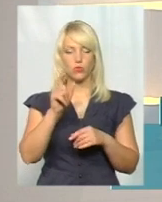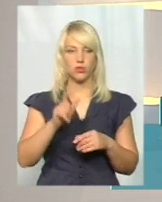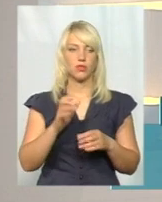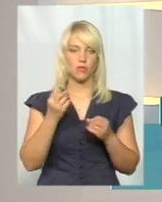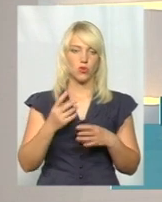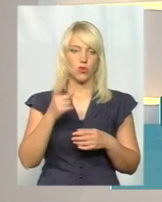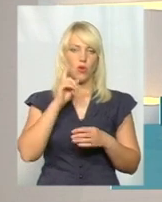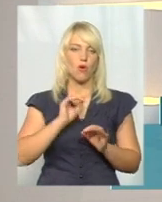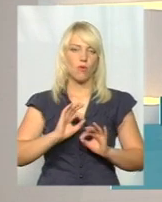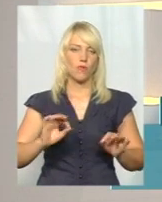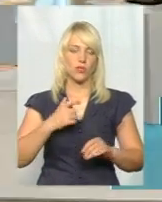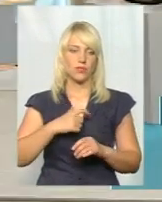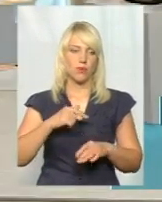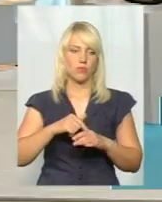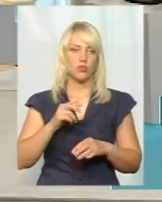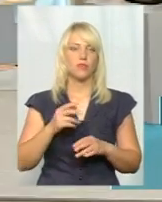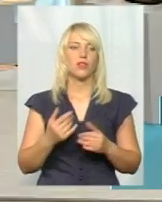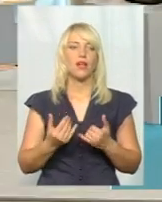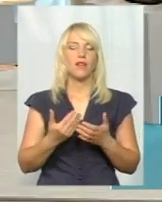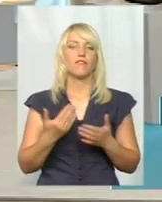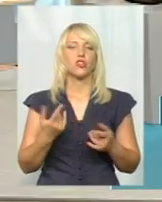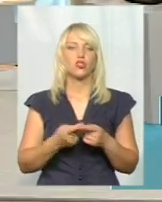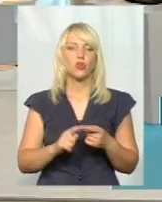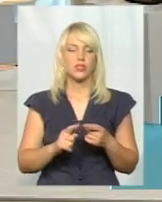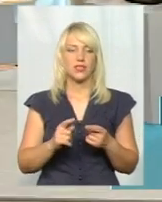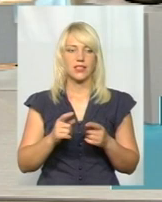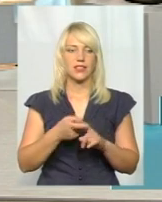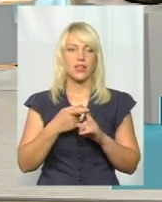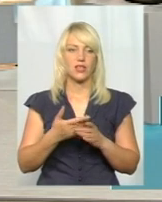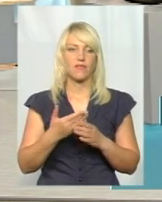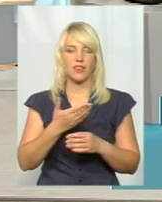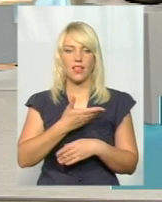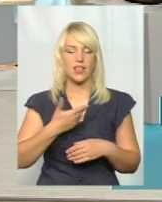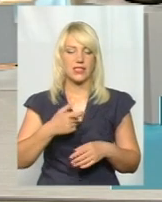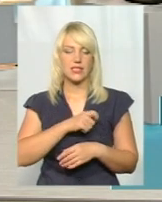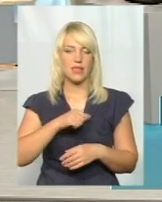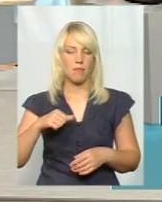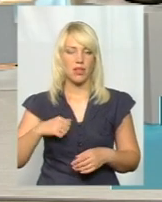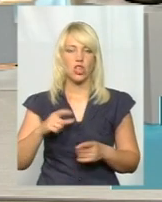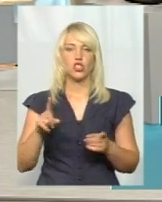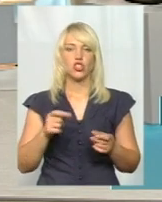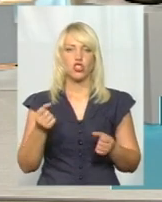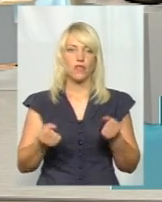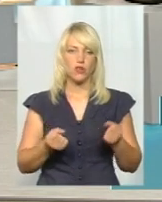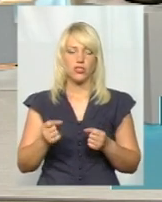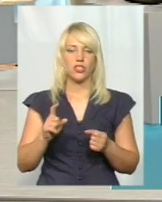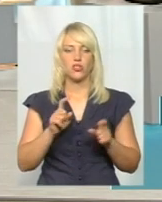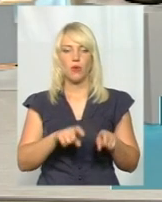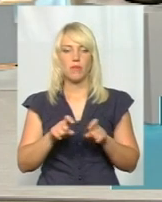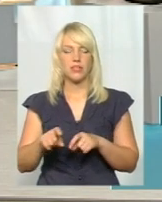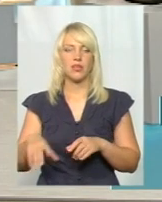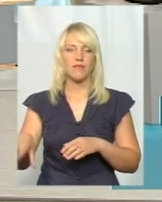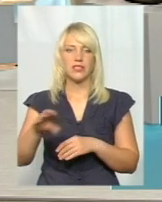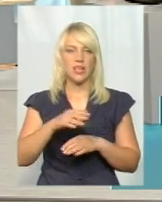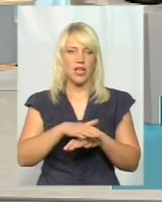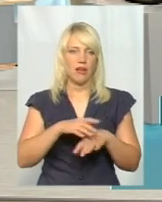комфортно почувалася. Від чого це залежить, пане Олександре? Це залежить від нас самих. Тому що що водії, що пасажири, без одного середовища.